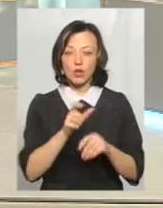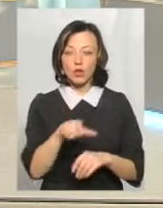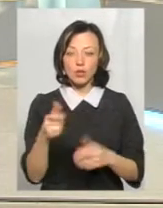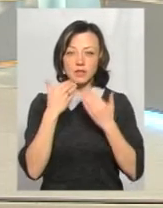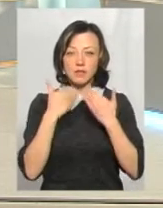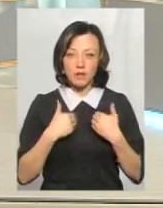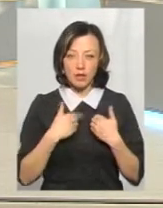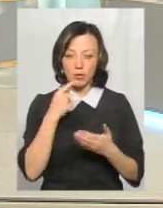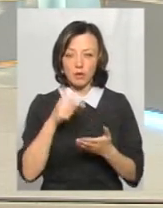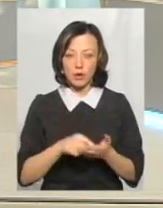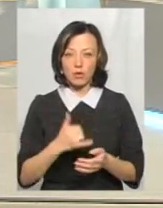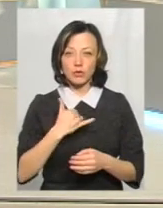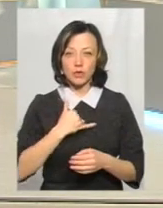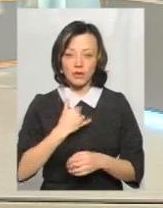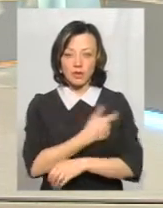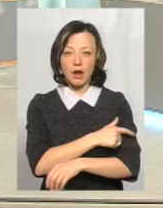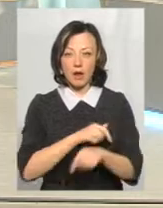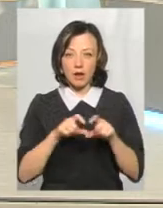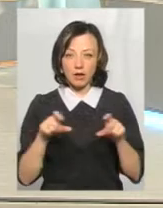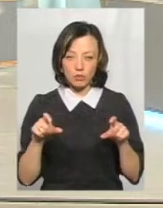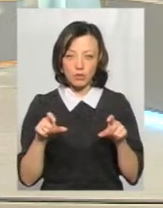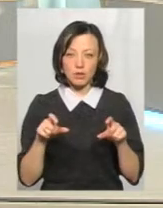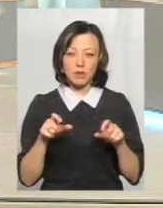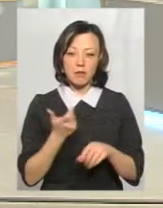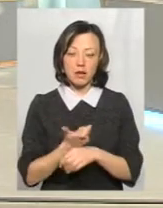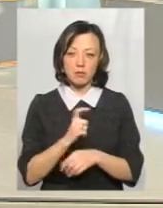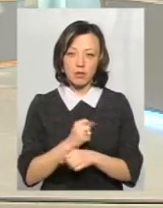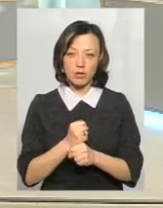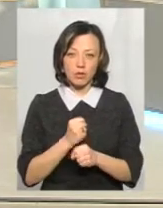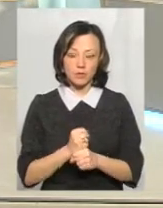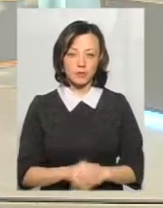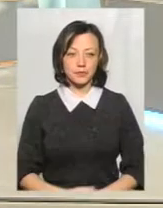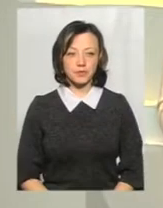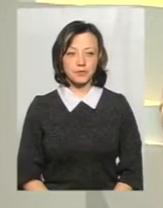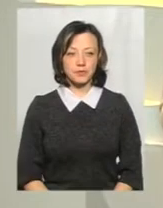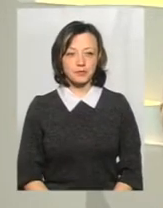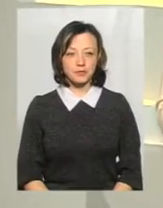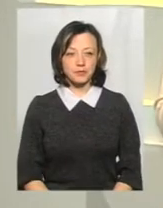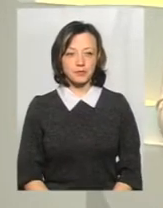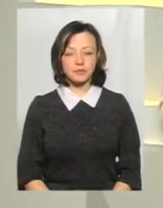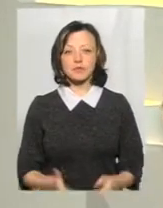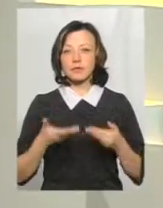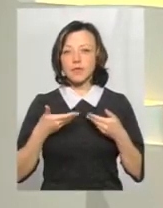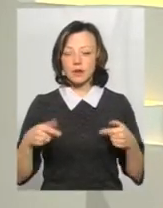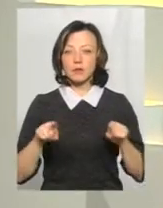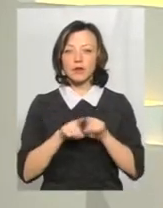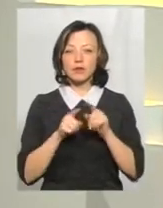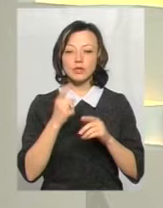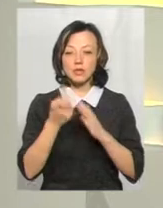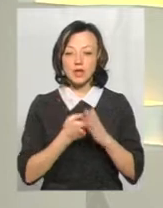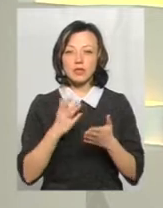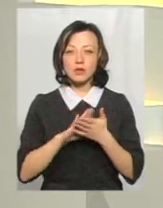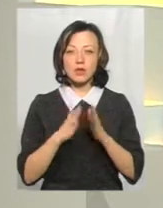звертаються і що попадають до нас в лікарню, ми максимально все робимо, щоб було добре. Дякую, пані Валентина. Ми також дізнались, яка